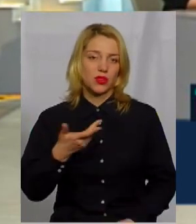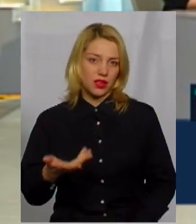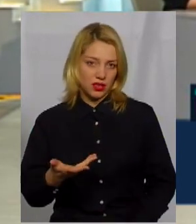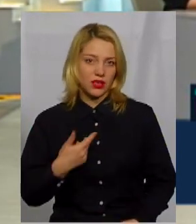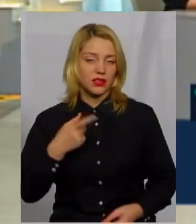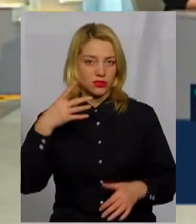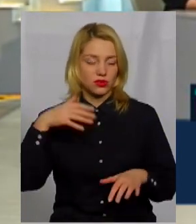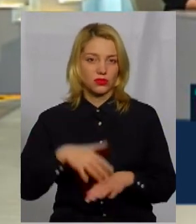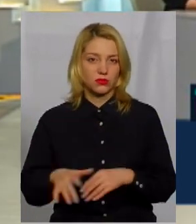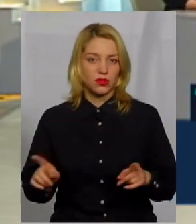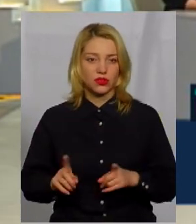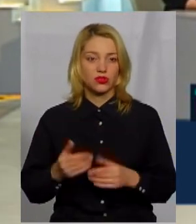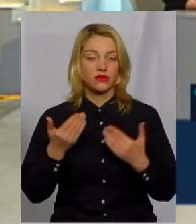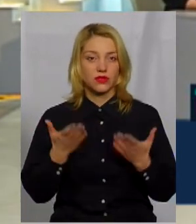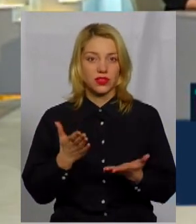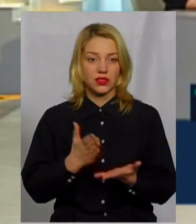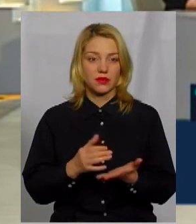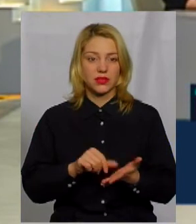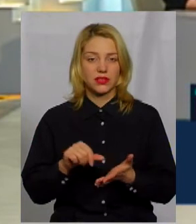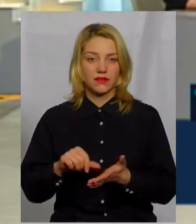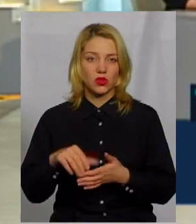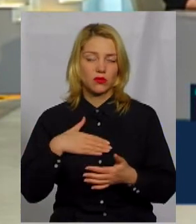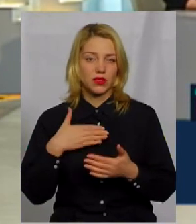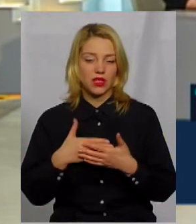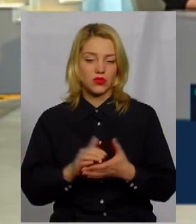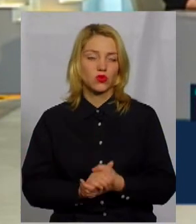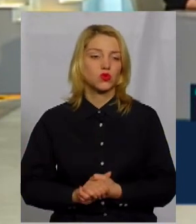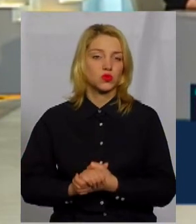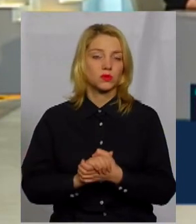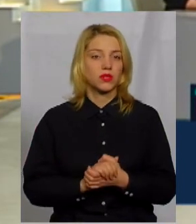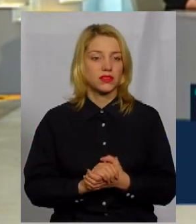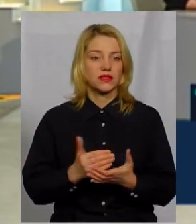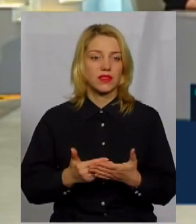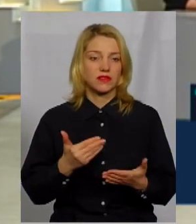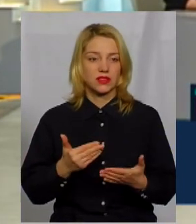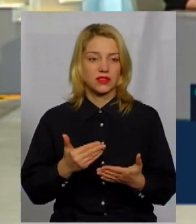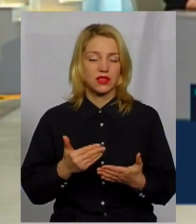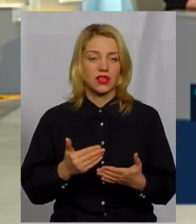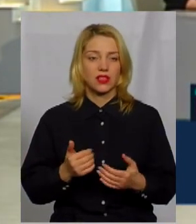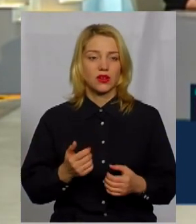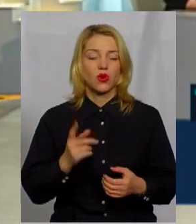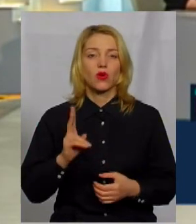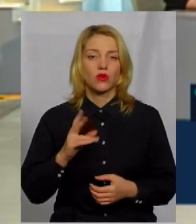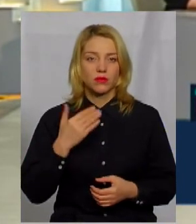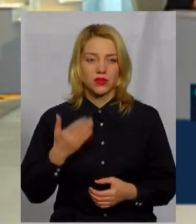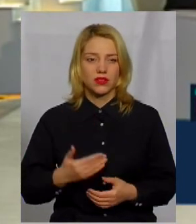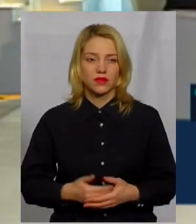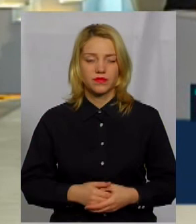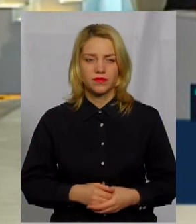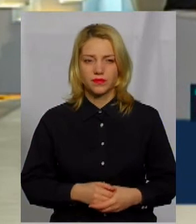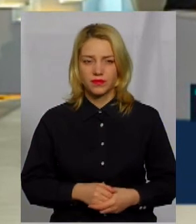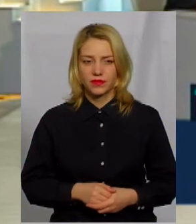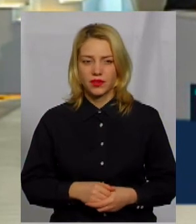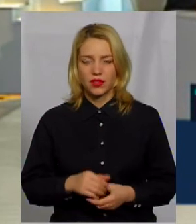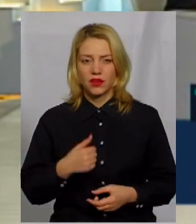зрозуміло, що ви є представниками громадянського суспільства. Відколи? Зокрема, мій шлях